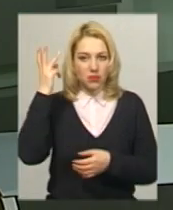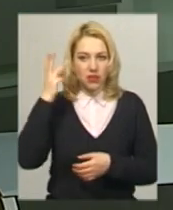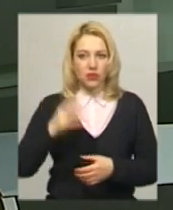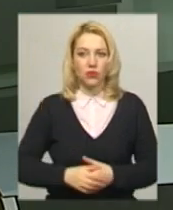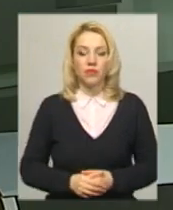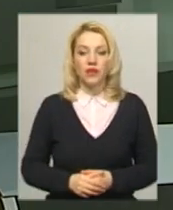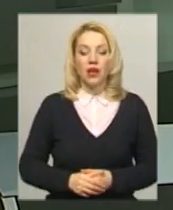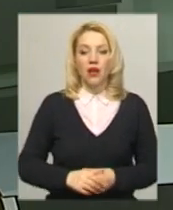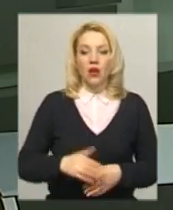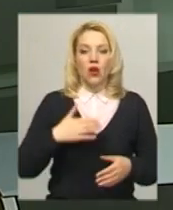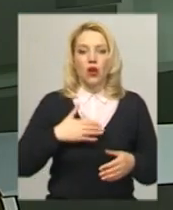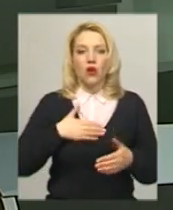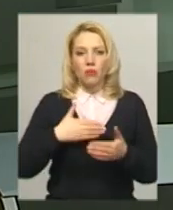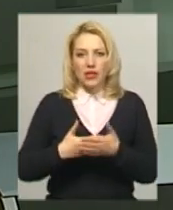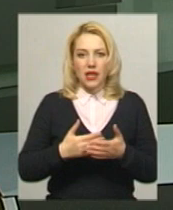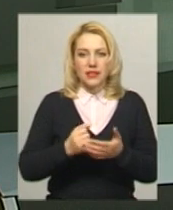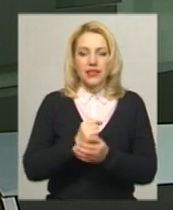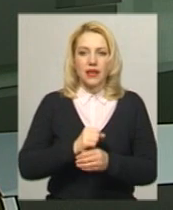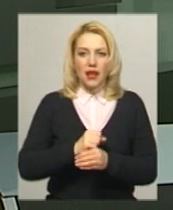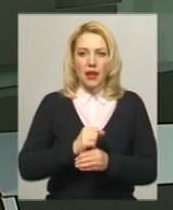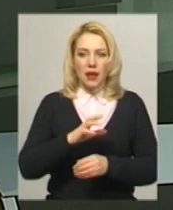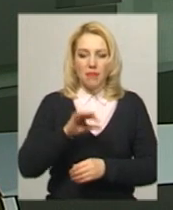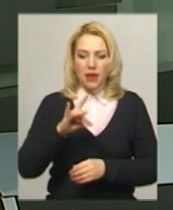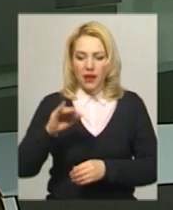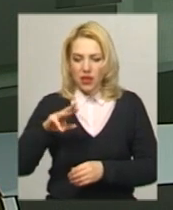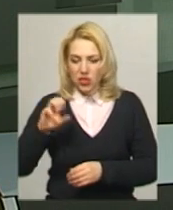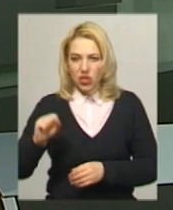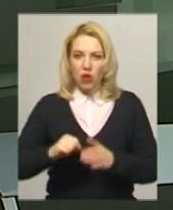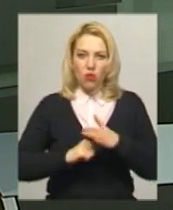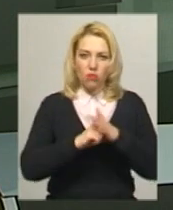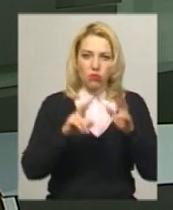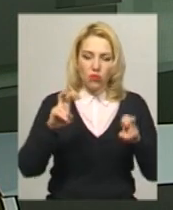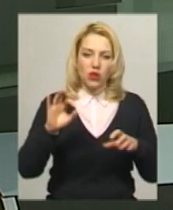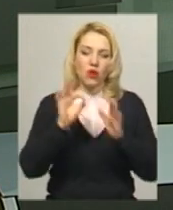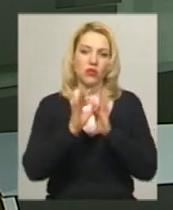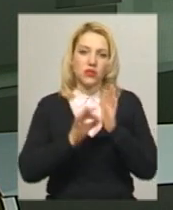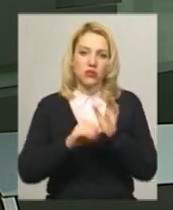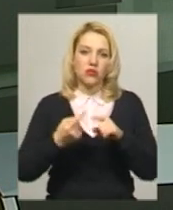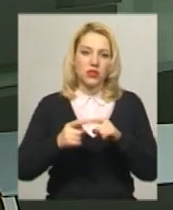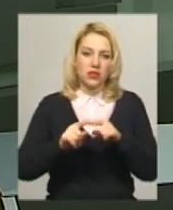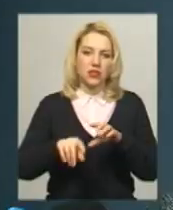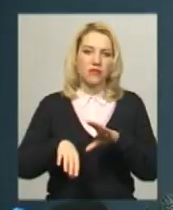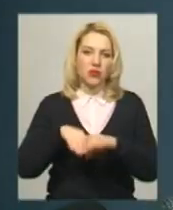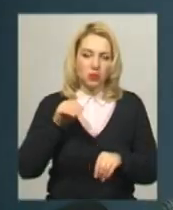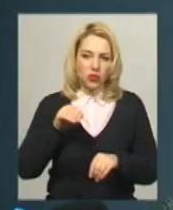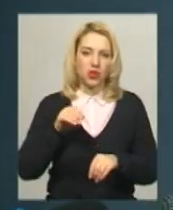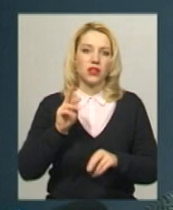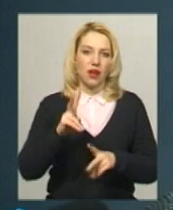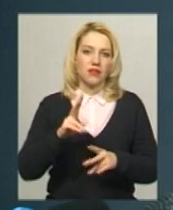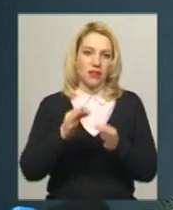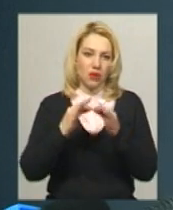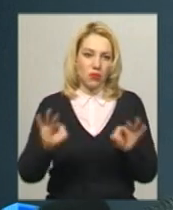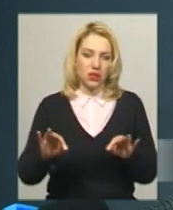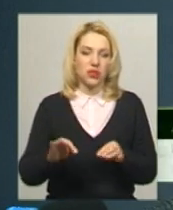Попека, громадянська мережа «Опора» оцінює вибори президента 2019 як демократичні. Звісно, мали